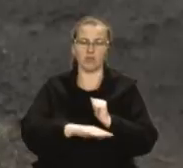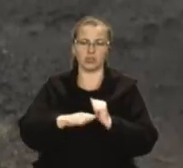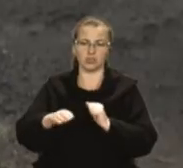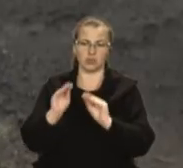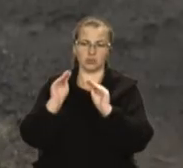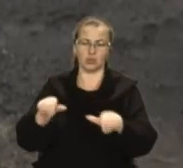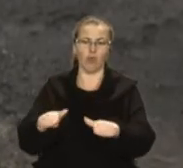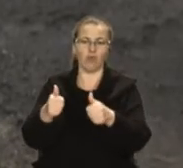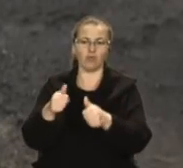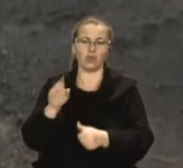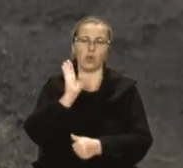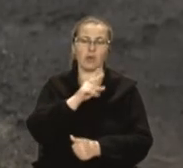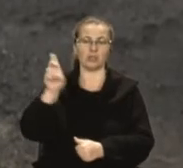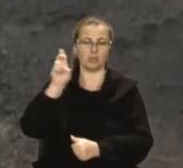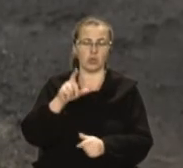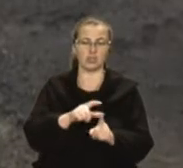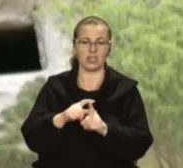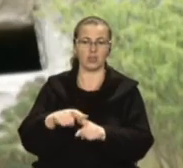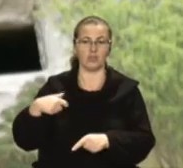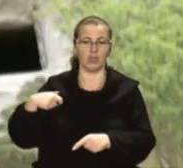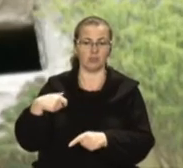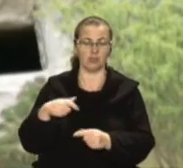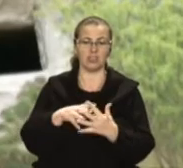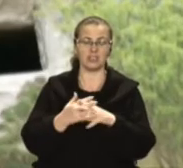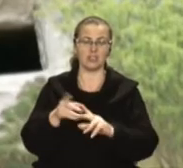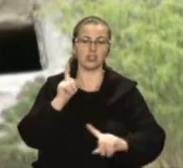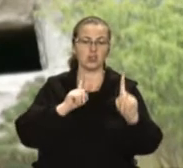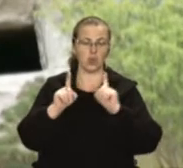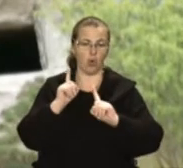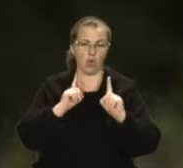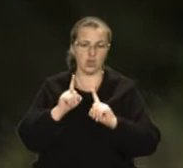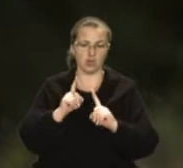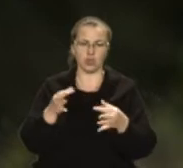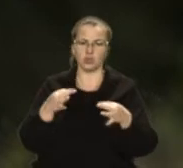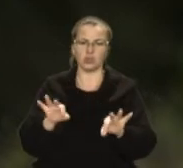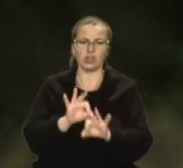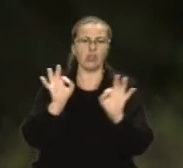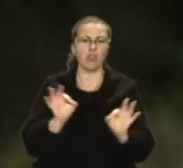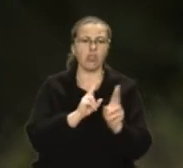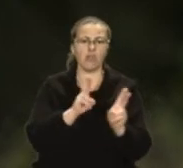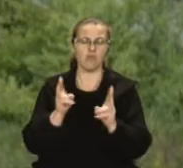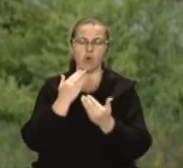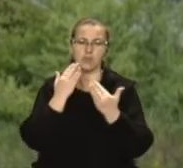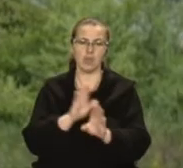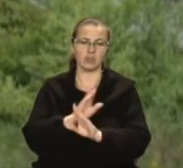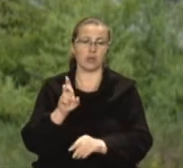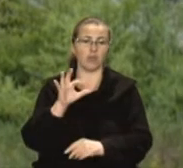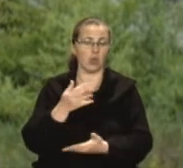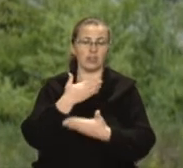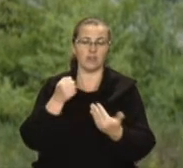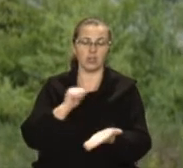матері Божої. За словами місцевого депутата сільської ради Олега Овсяника, дозволів ні у кого не питали, бо немає